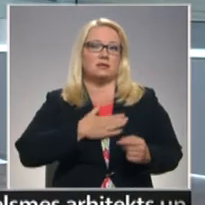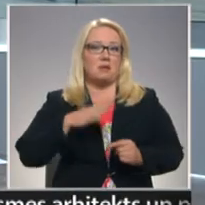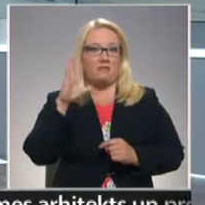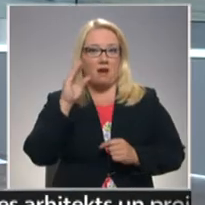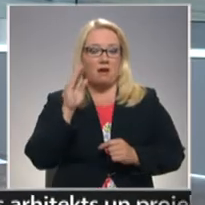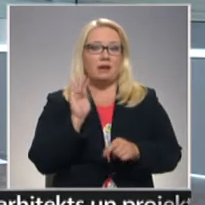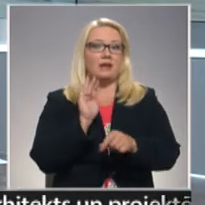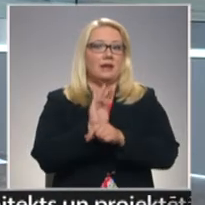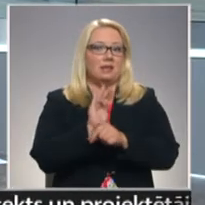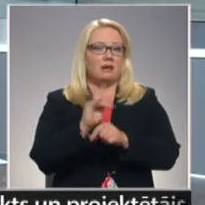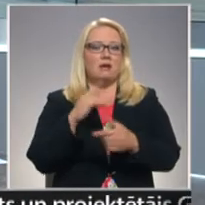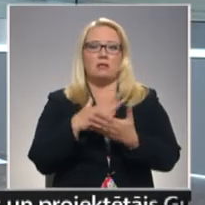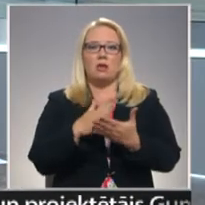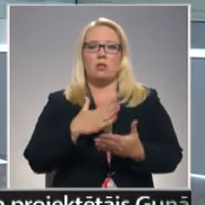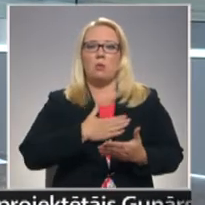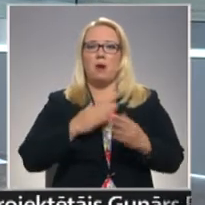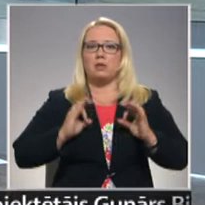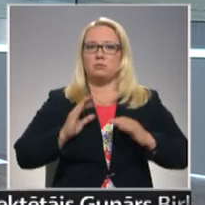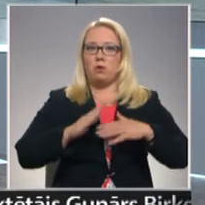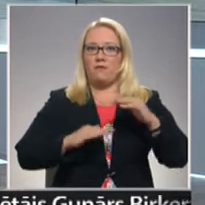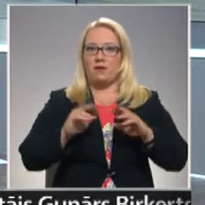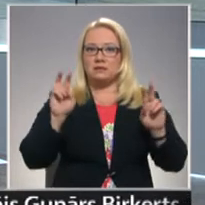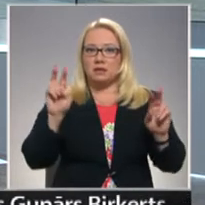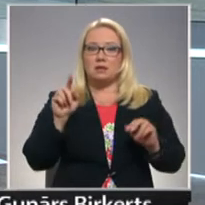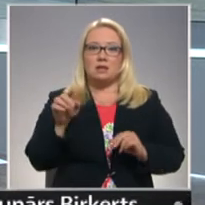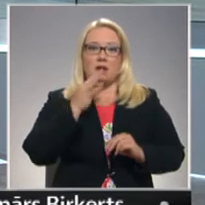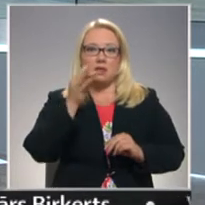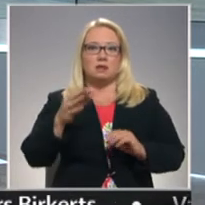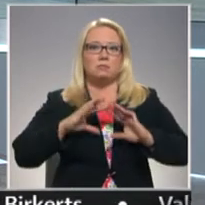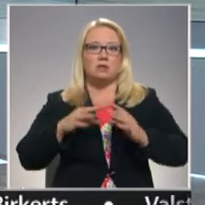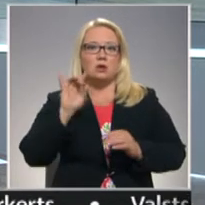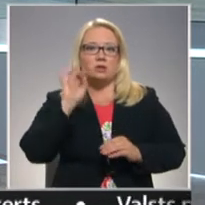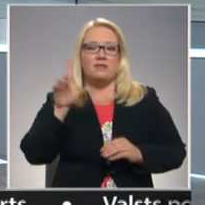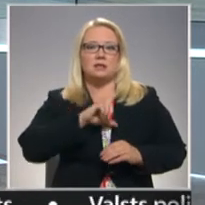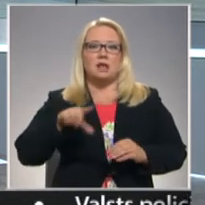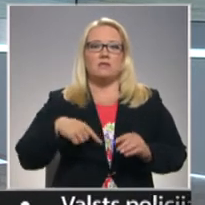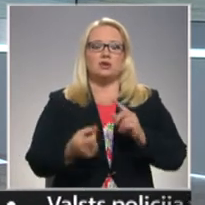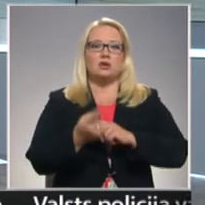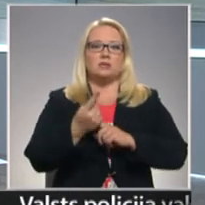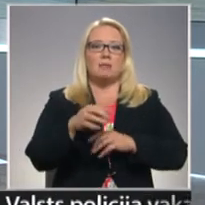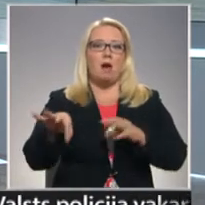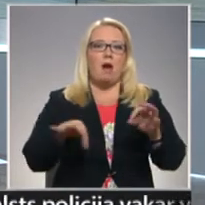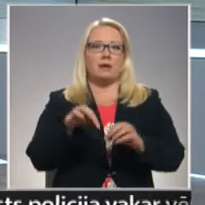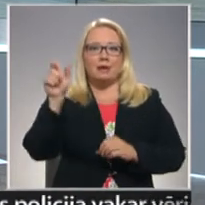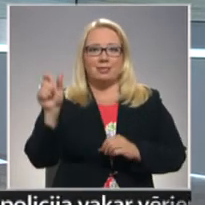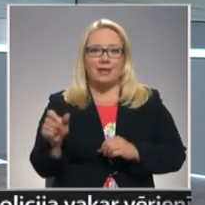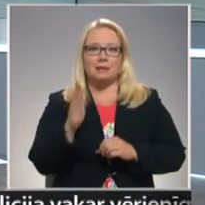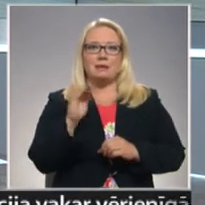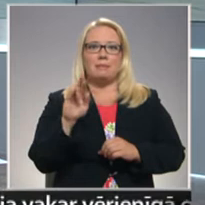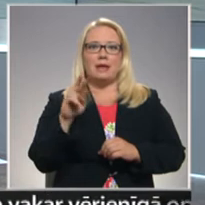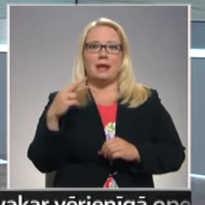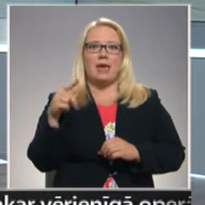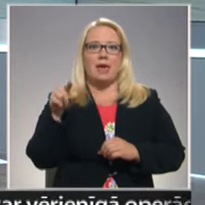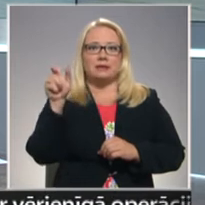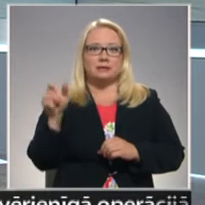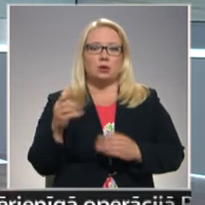Kritika ir daļa no manas profesijas. Tā saulēk izteicies pasaules lavenais latviešu izcēlesmes arhitekts Gunārs Birkerts, kura mūža